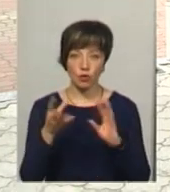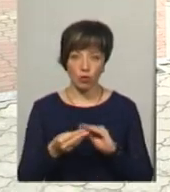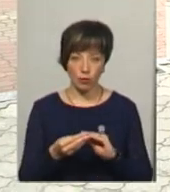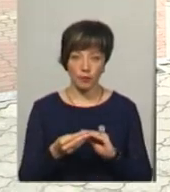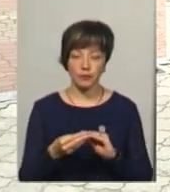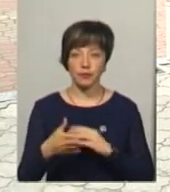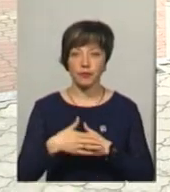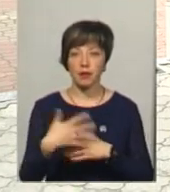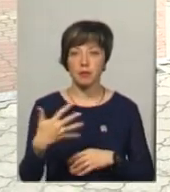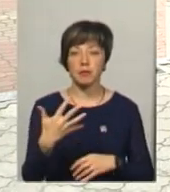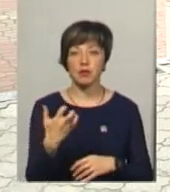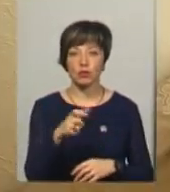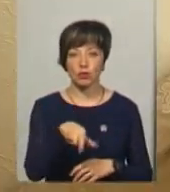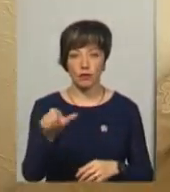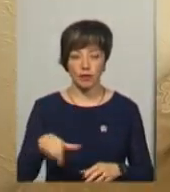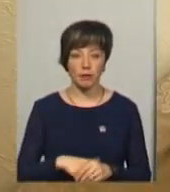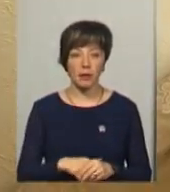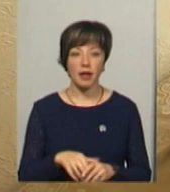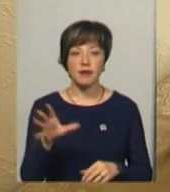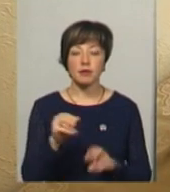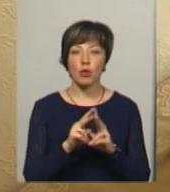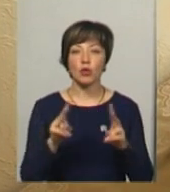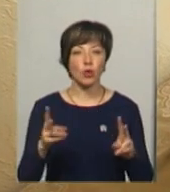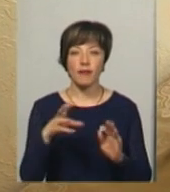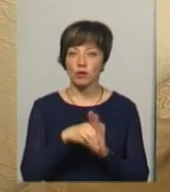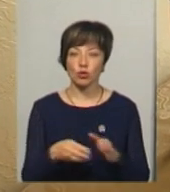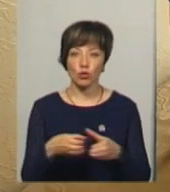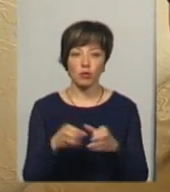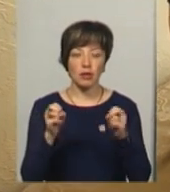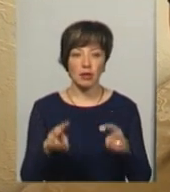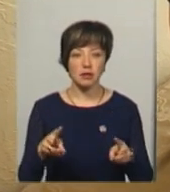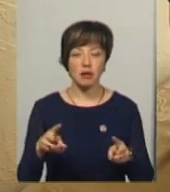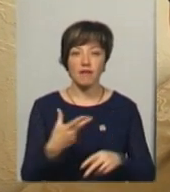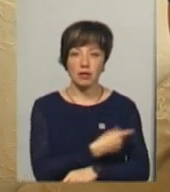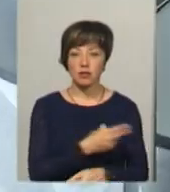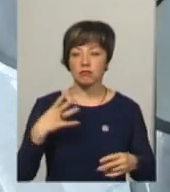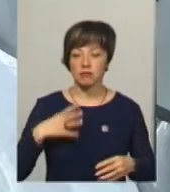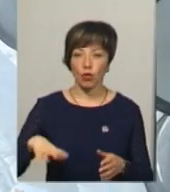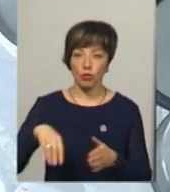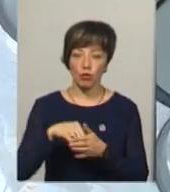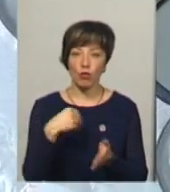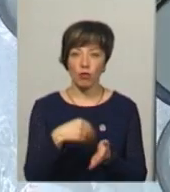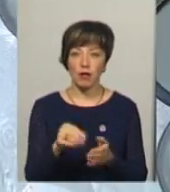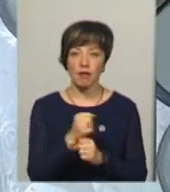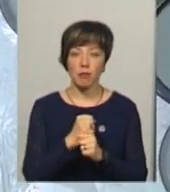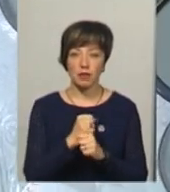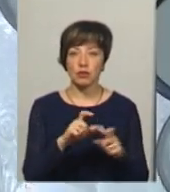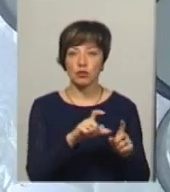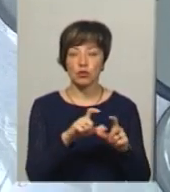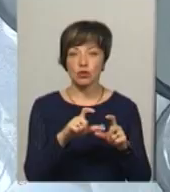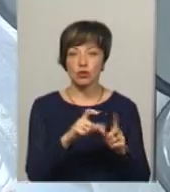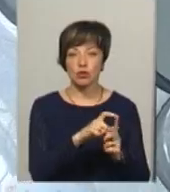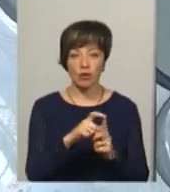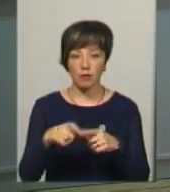щеплено близько 500 чоловік. А всім тим, хто не відноситься до групи ризику, вакцину доведеться купувати в аптеках. За словами Ольги